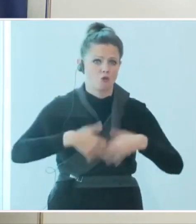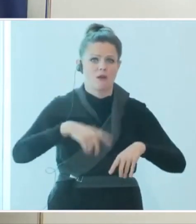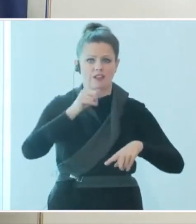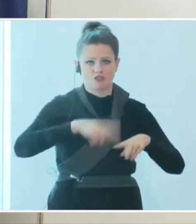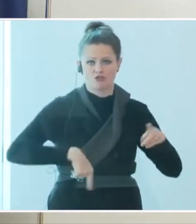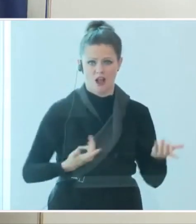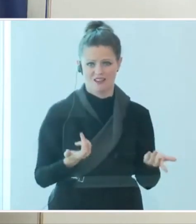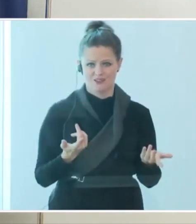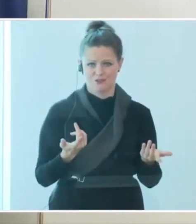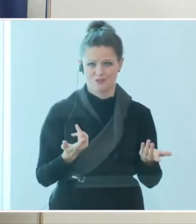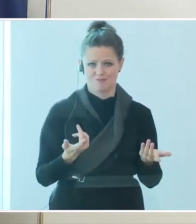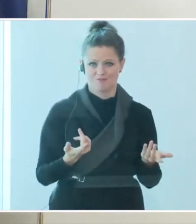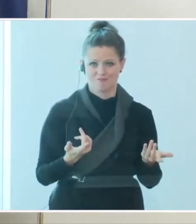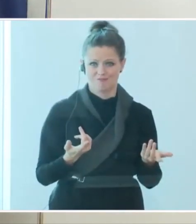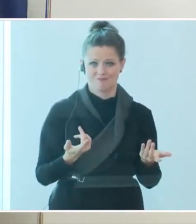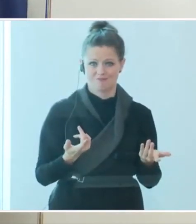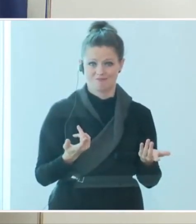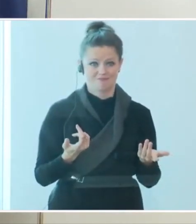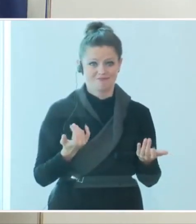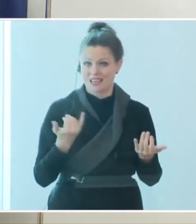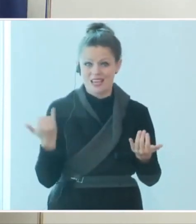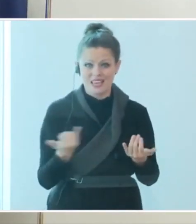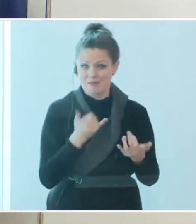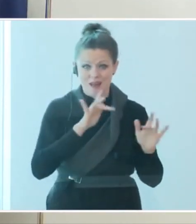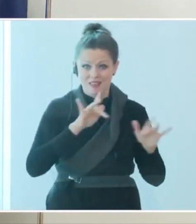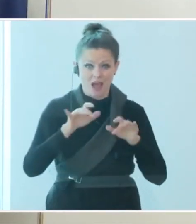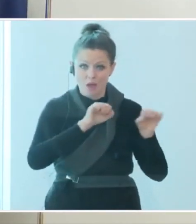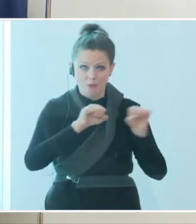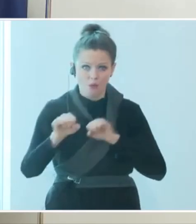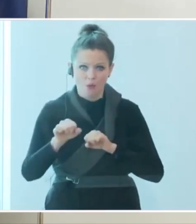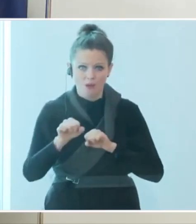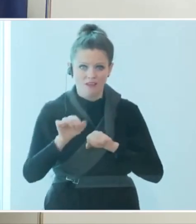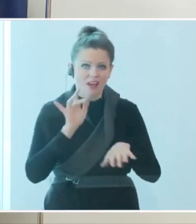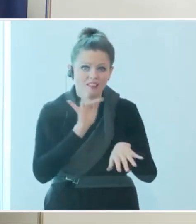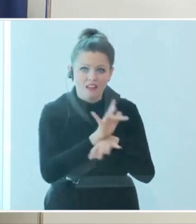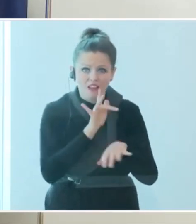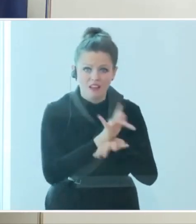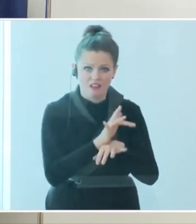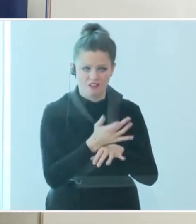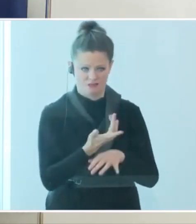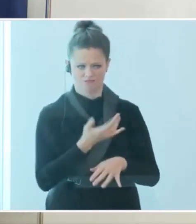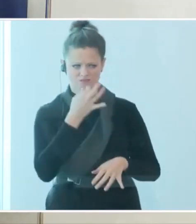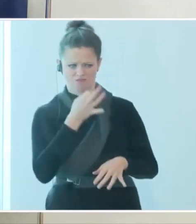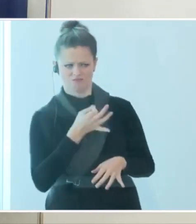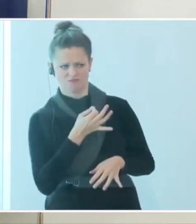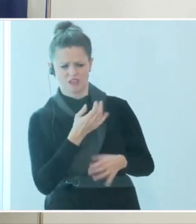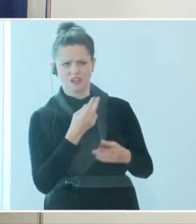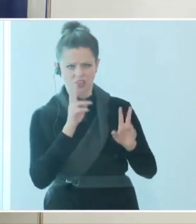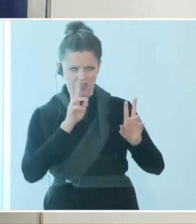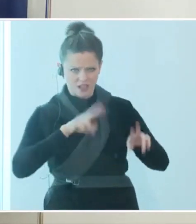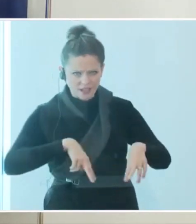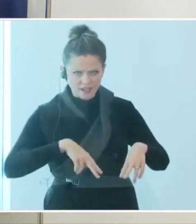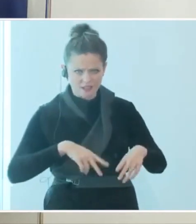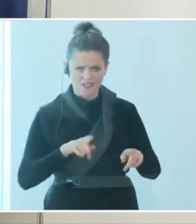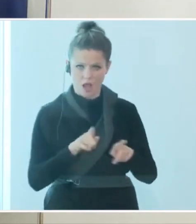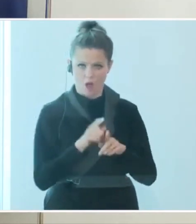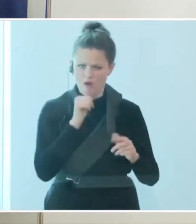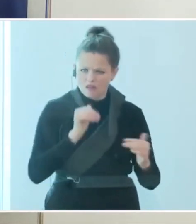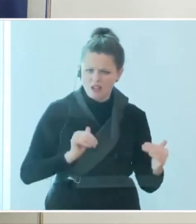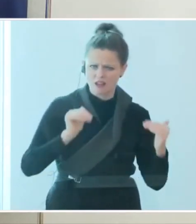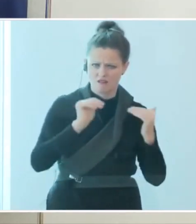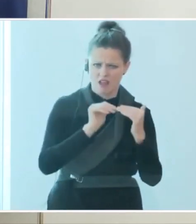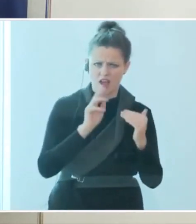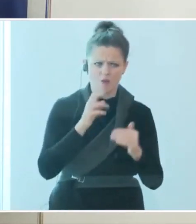die Möglichkeit zu hinterfragen, zu kritisieren und auch als unfair zu empfinden, warum in